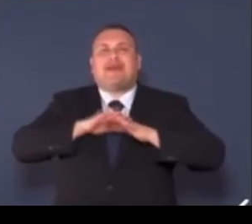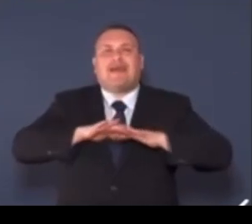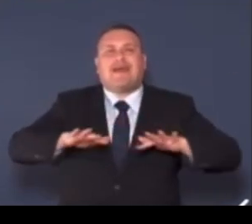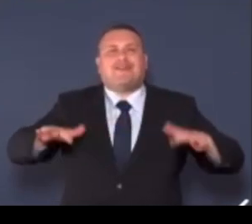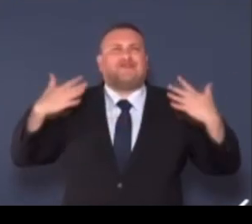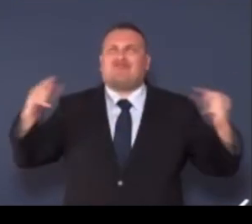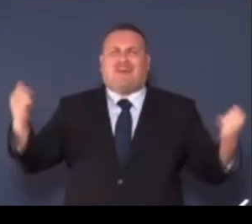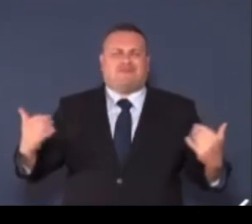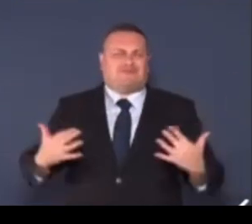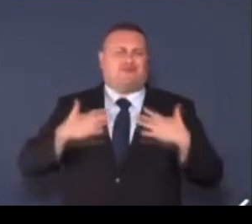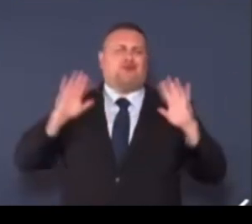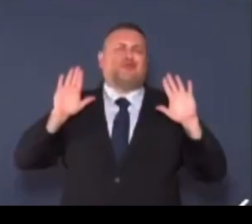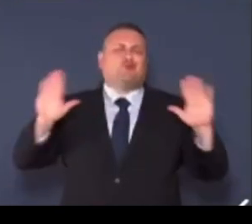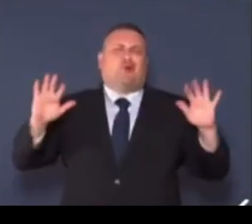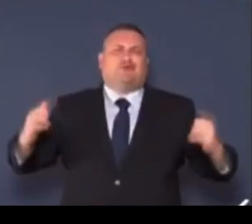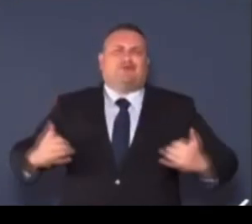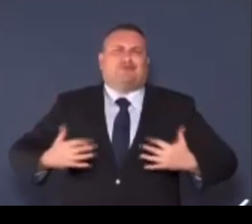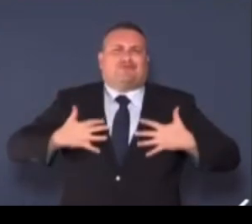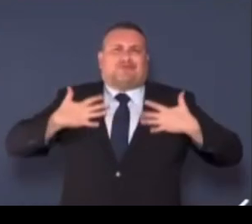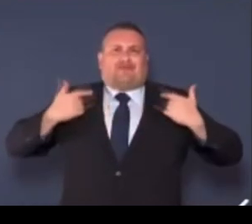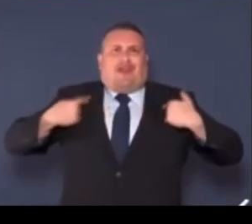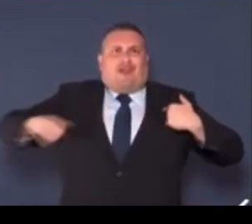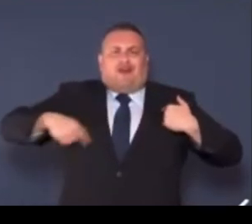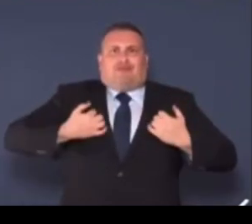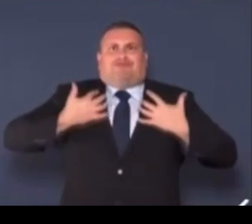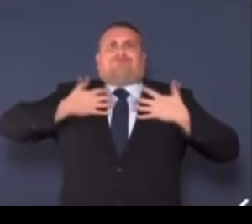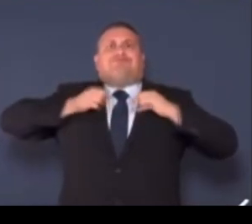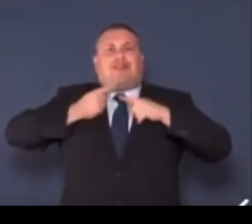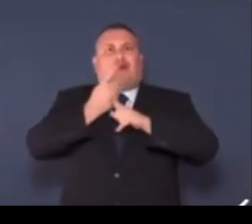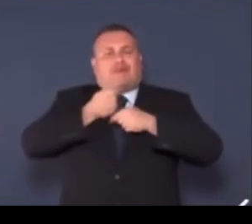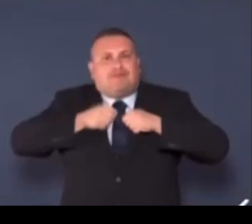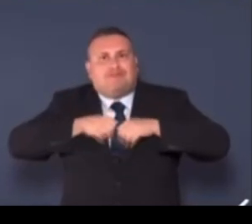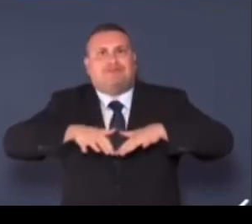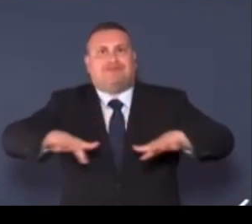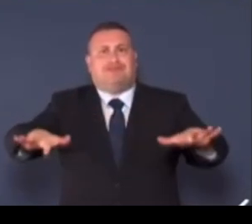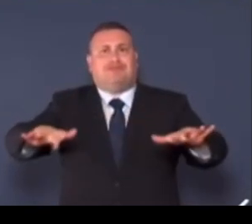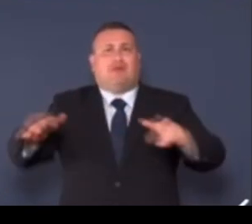ancora più preziosi e carichi di significato per i tempi che stiamo vivendo.